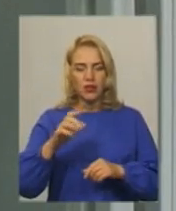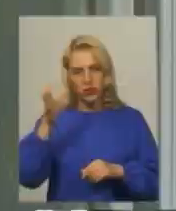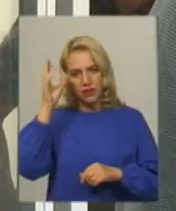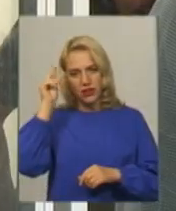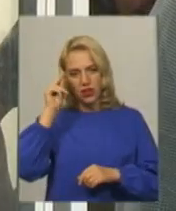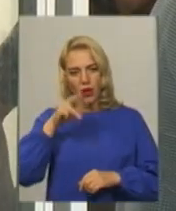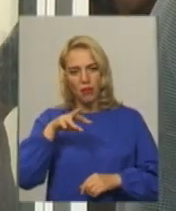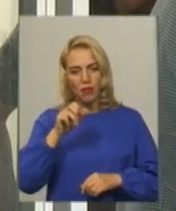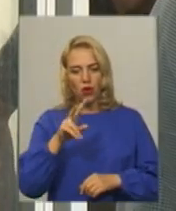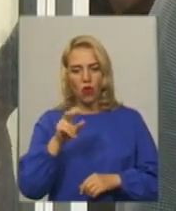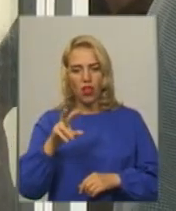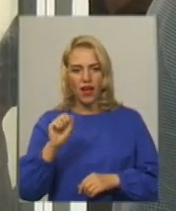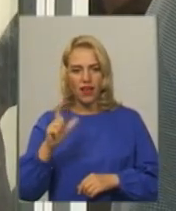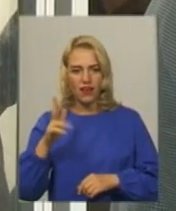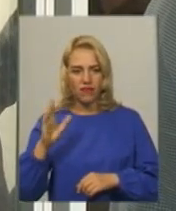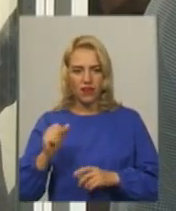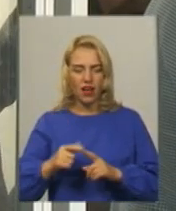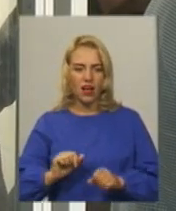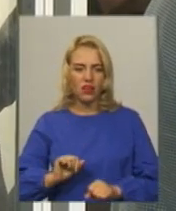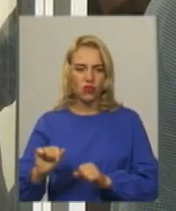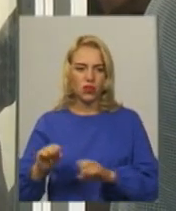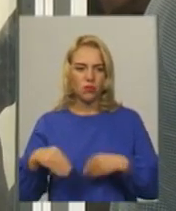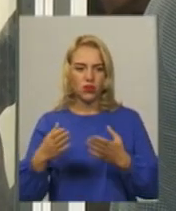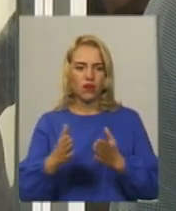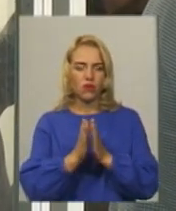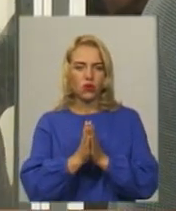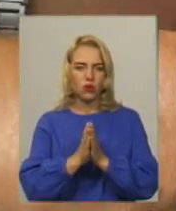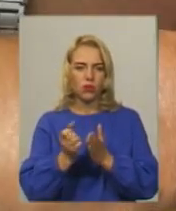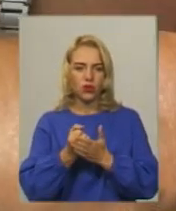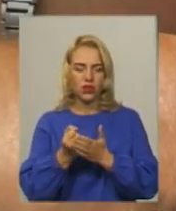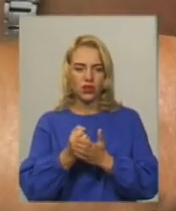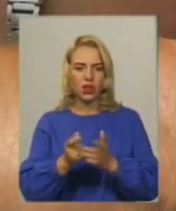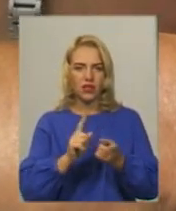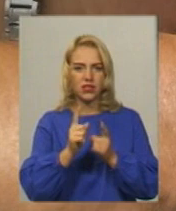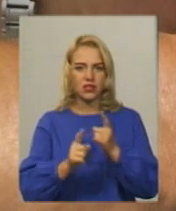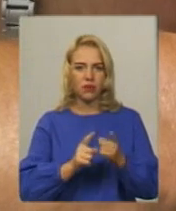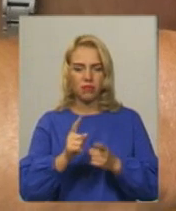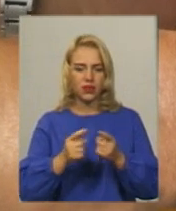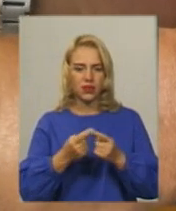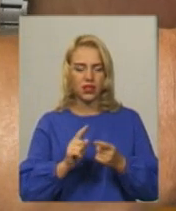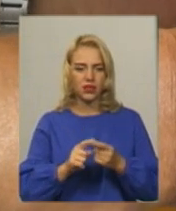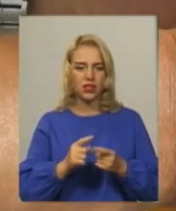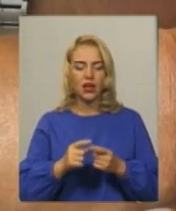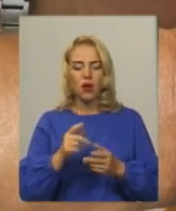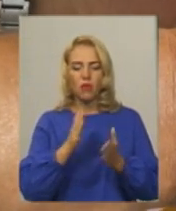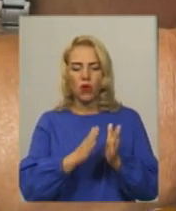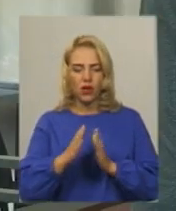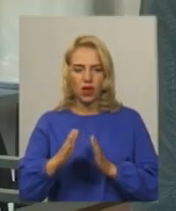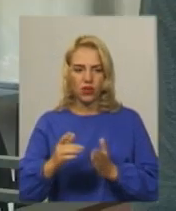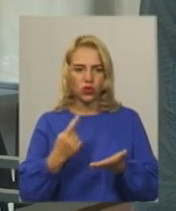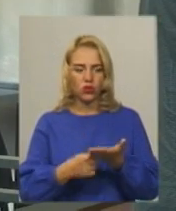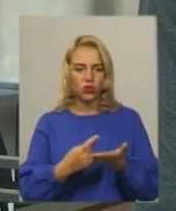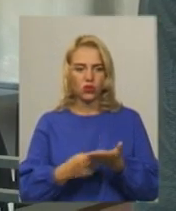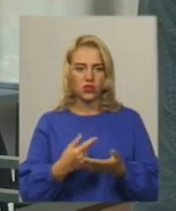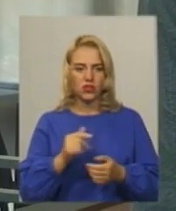Адвокат підозрюваного у скоєні смертельної ДТП подав клопотання Змінити порядок дослідження доказів, а саме допитати самого Романа Миколаєва